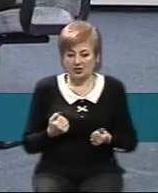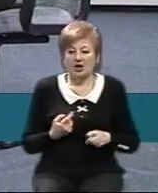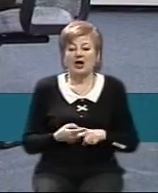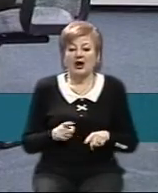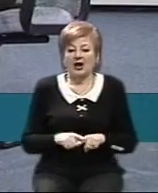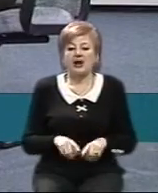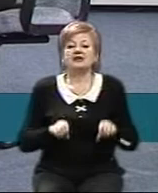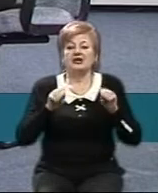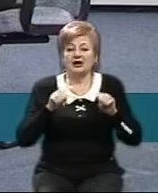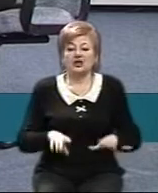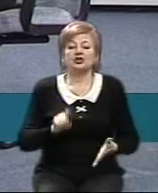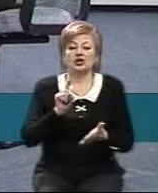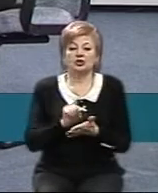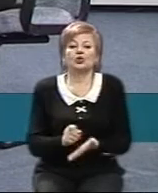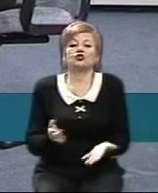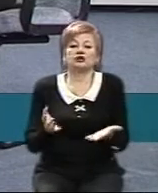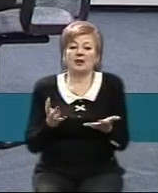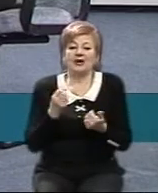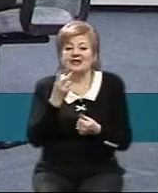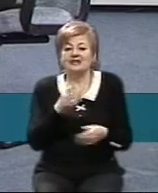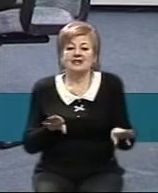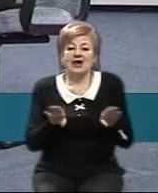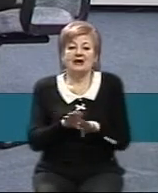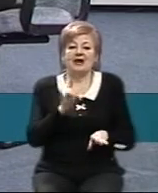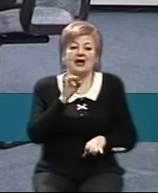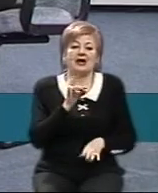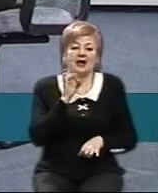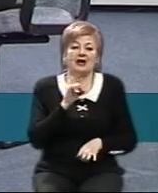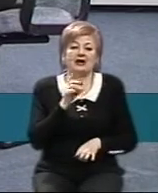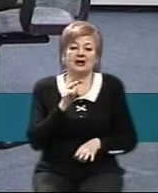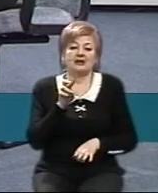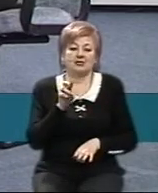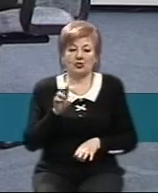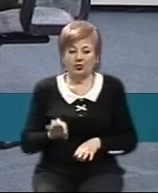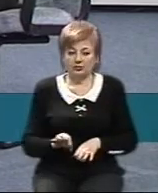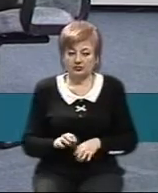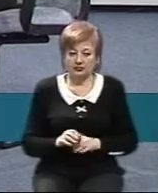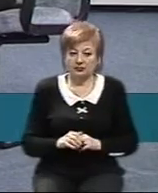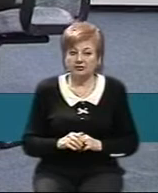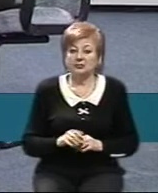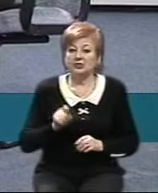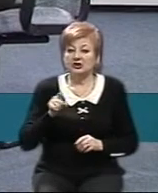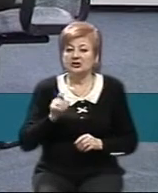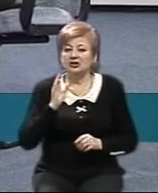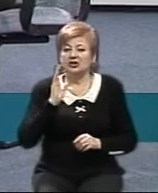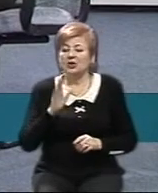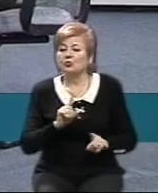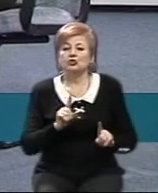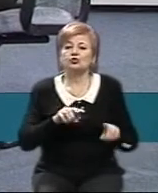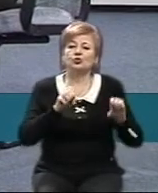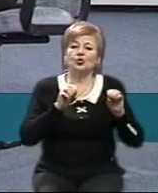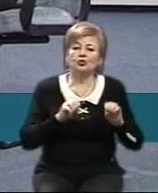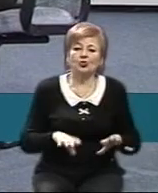мають бути прийматися на рівні РНБО. Ну, все ж таки, я думаю, що якісь рішення будуть там ухвалені і ми